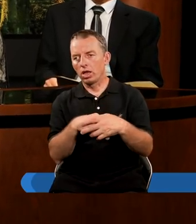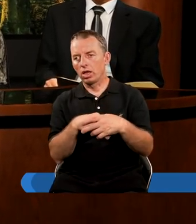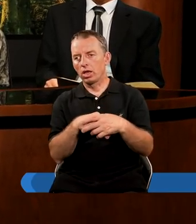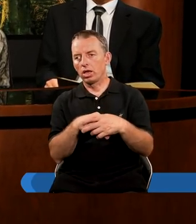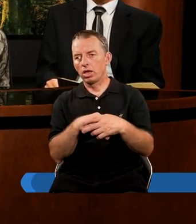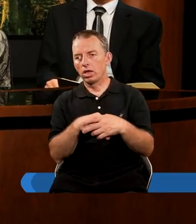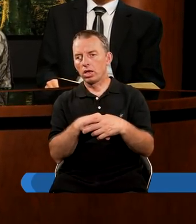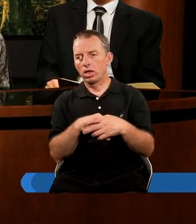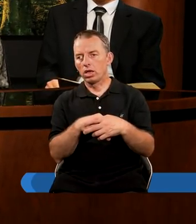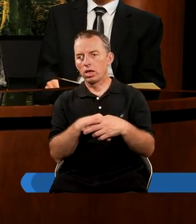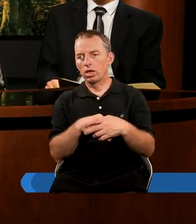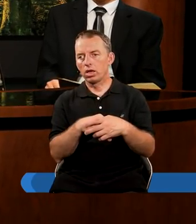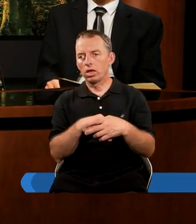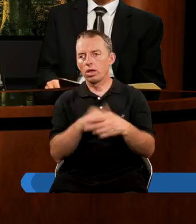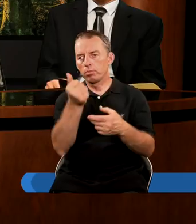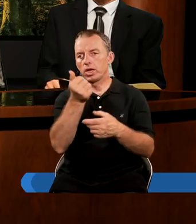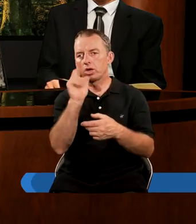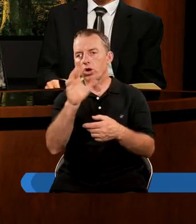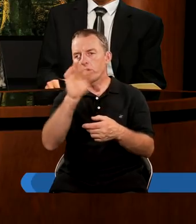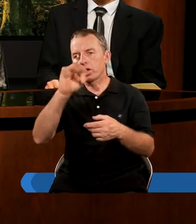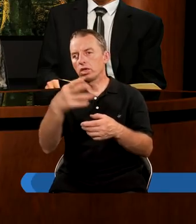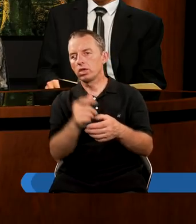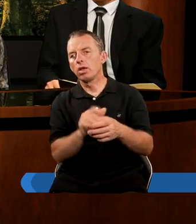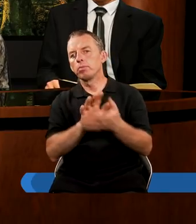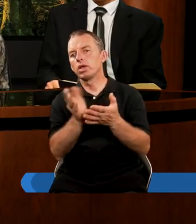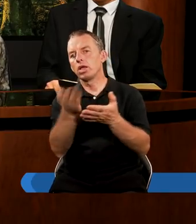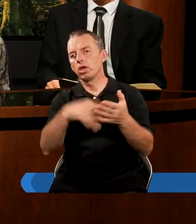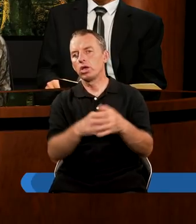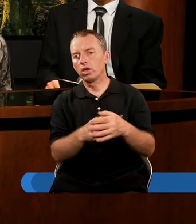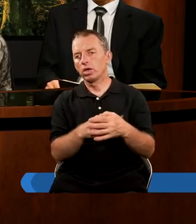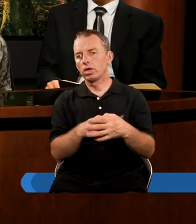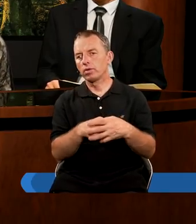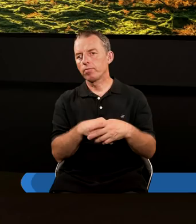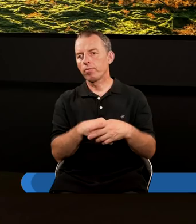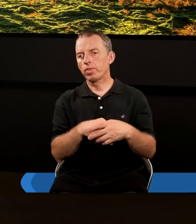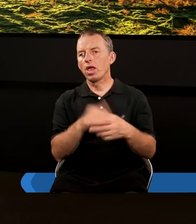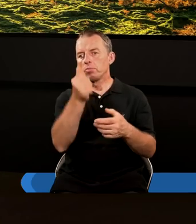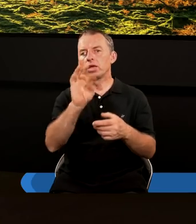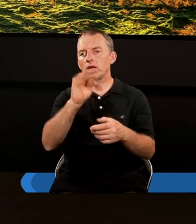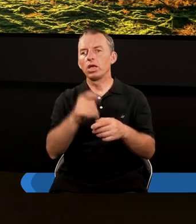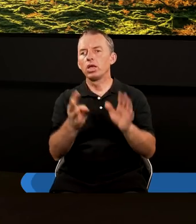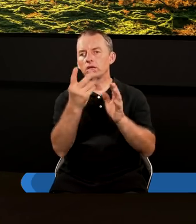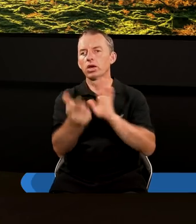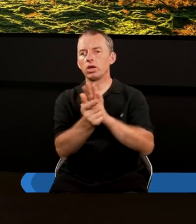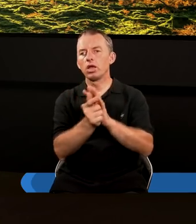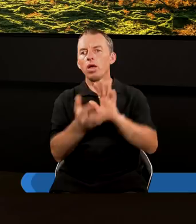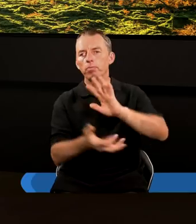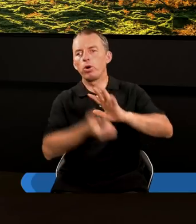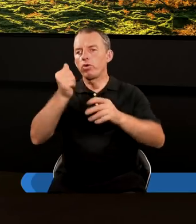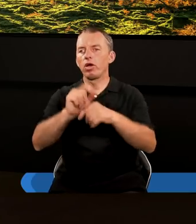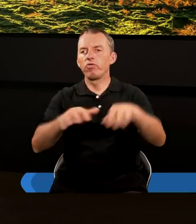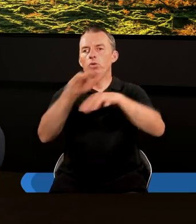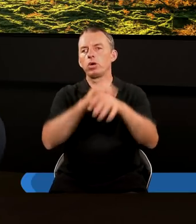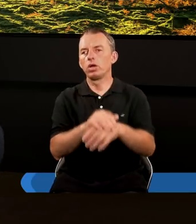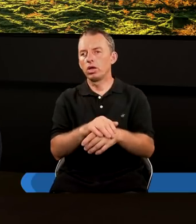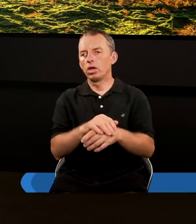A pierwszym liście piętnastym rozdziale? Tak, bo pierwszy Tesaloniczan 4,17 mówi, porwani będziemy